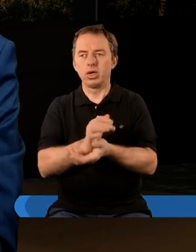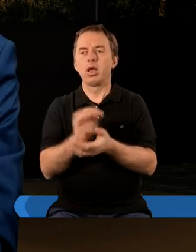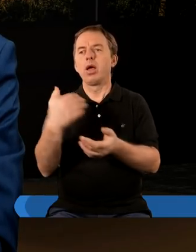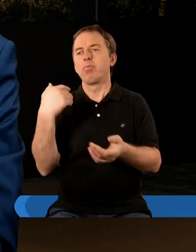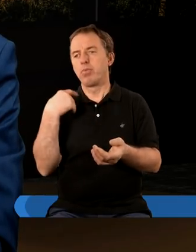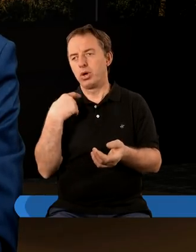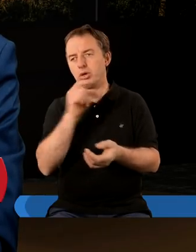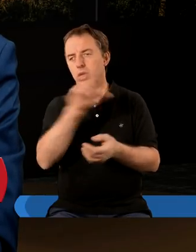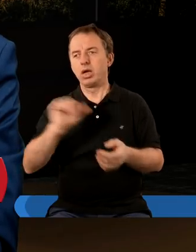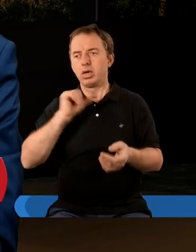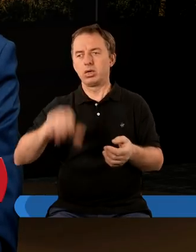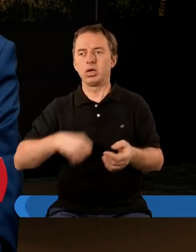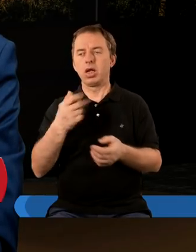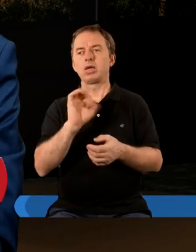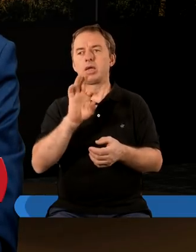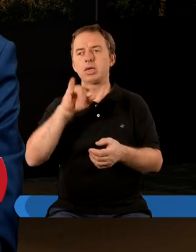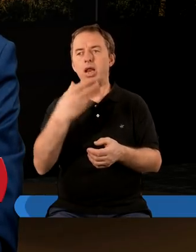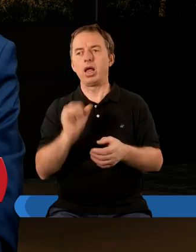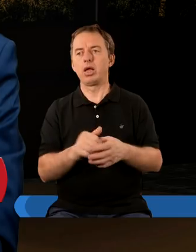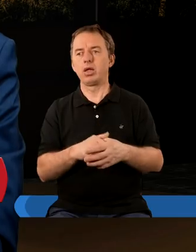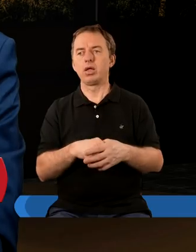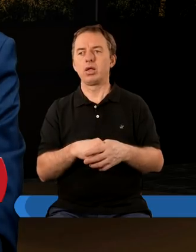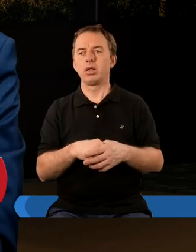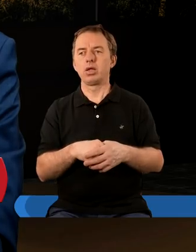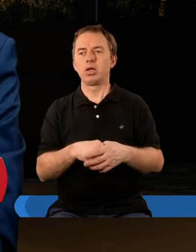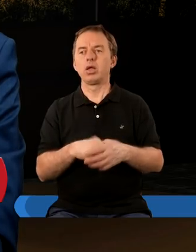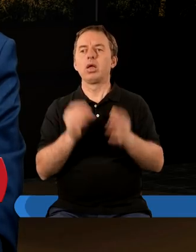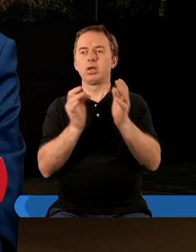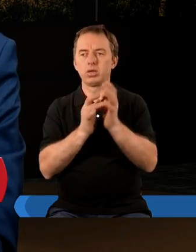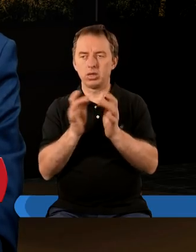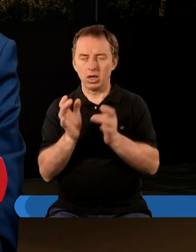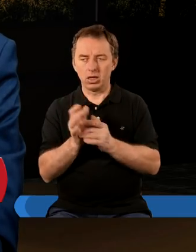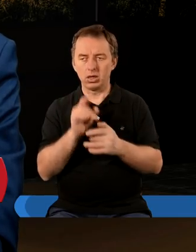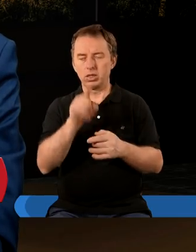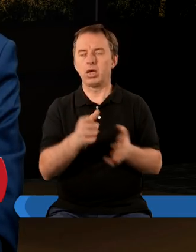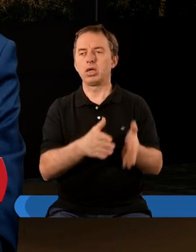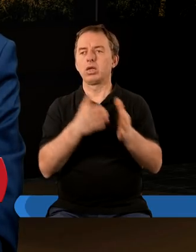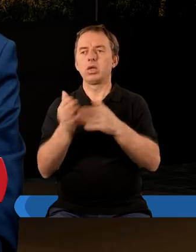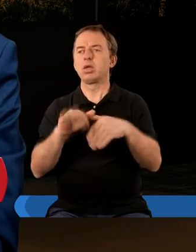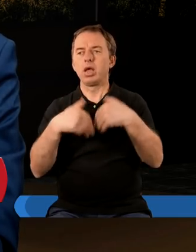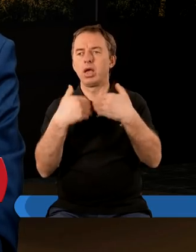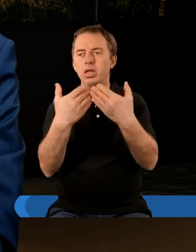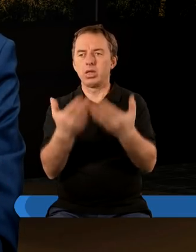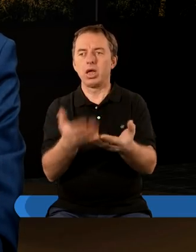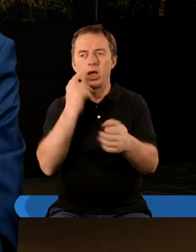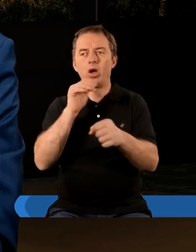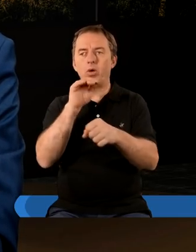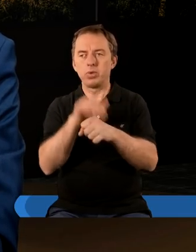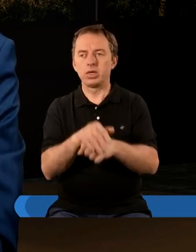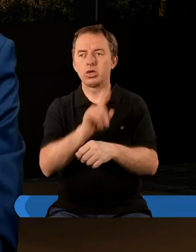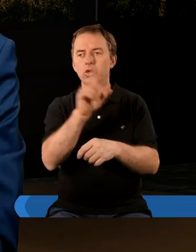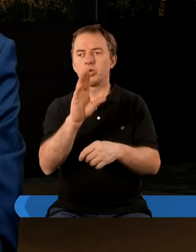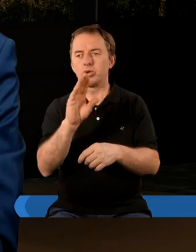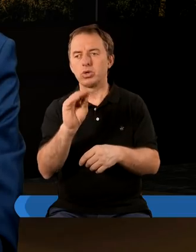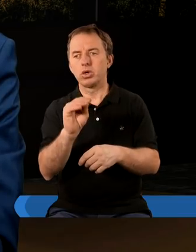jaki był za cesarza Dioklecjana. Jezus tutaj wcale nie daje obietnicy,